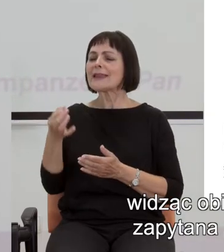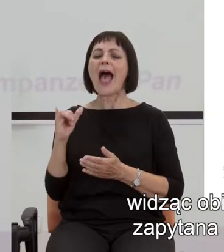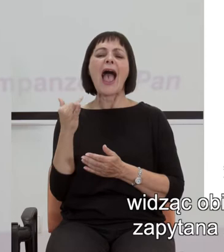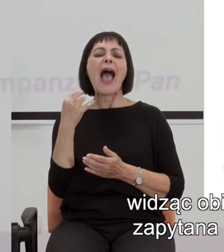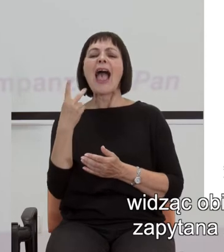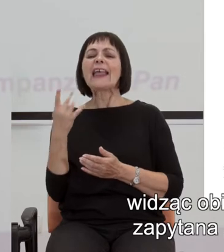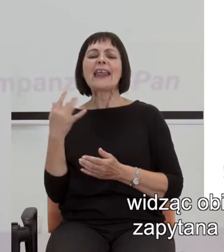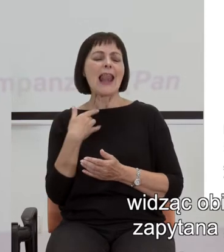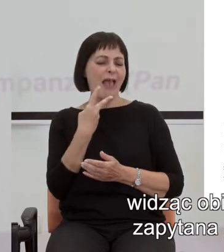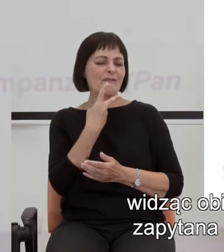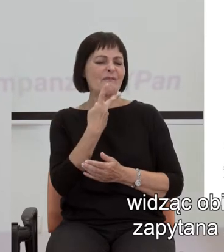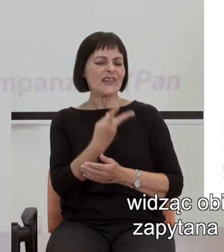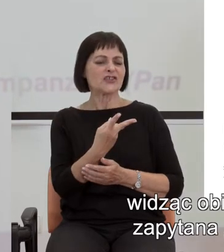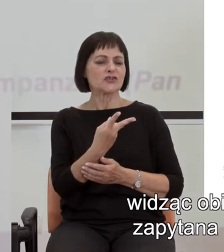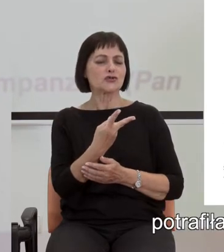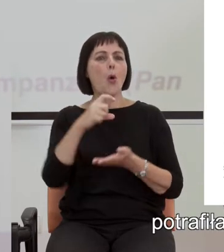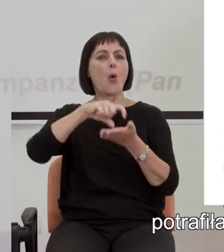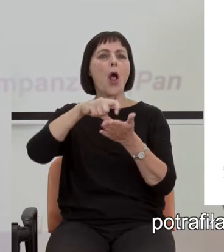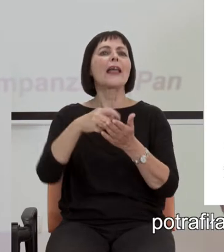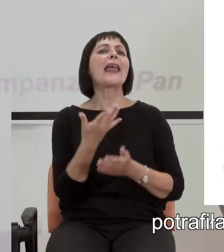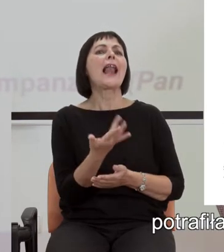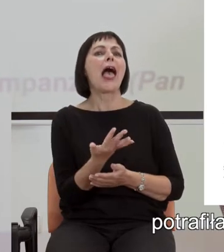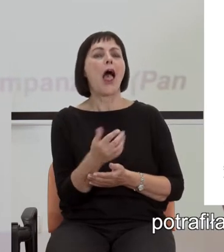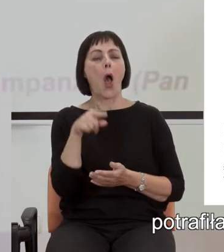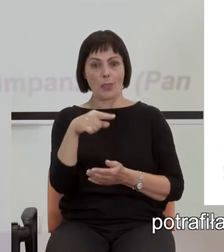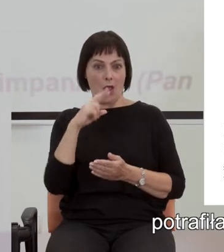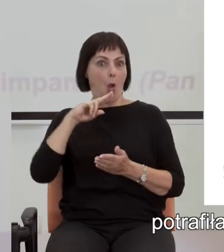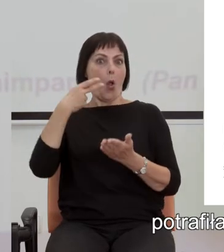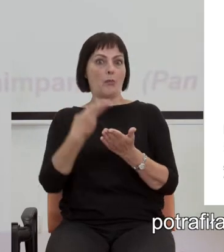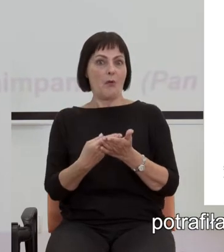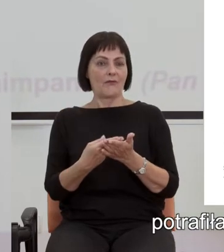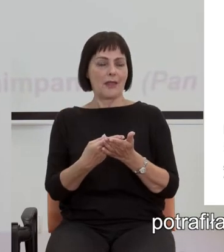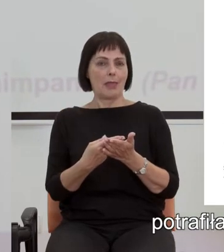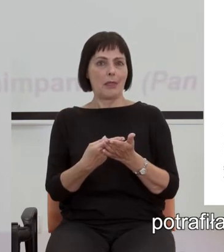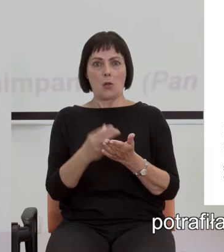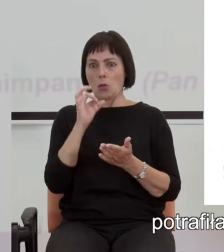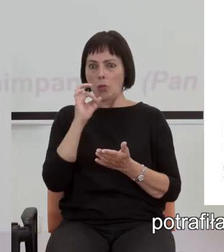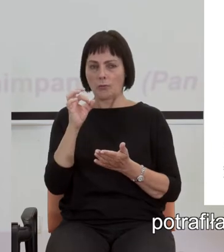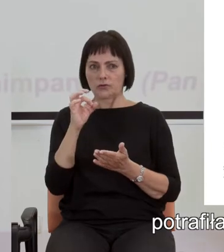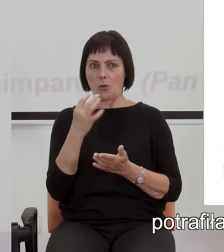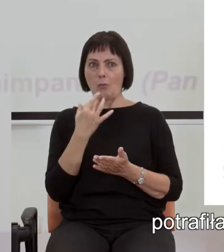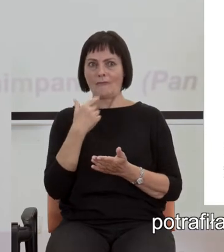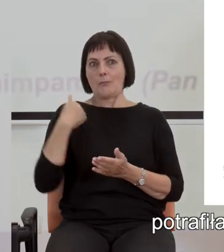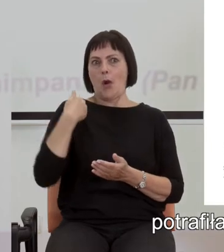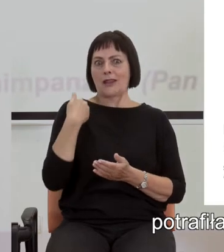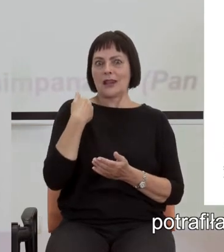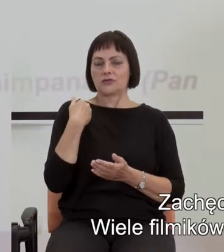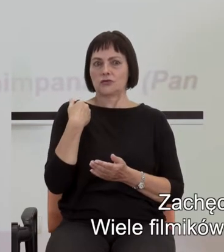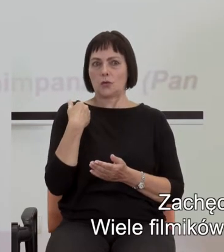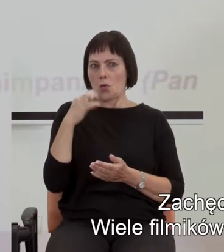widzisz zielonych klocków, potrafiła udzielić odpowiedzi w języku angielskim.